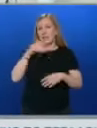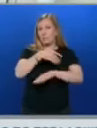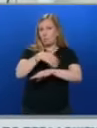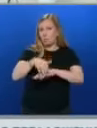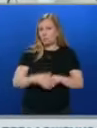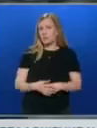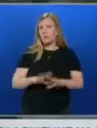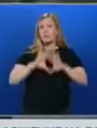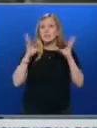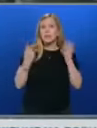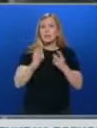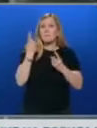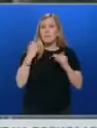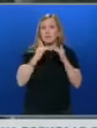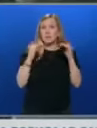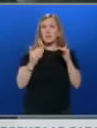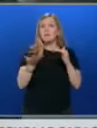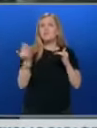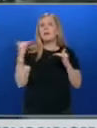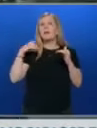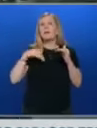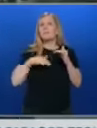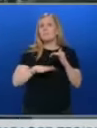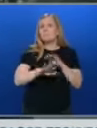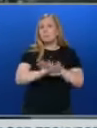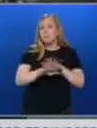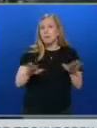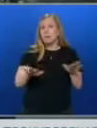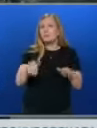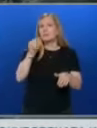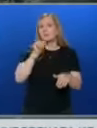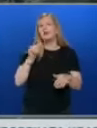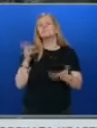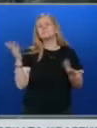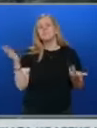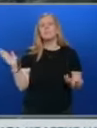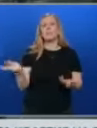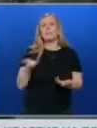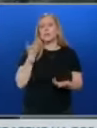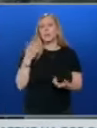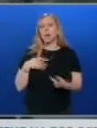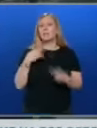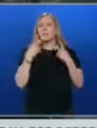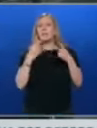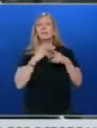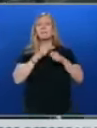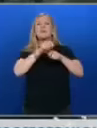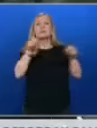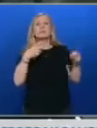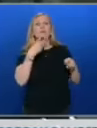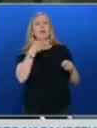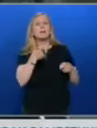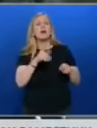Целият първи етаж беше под вода. Нищо, казвам си, ще мине. Гледам през прозореца, от другата страна